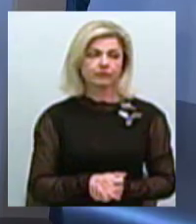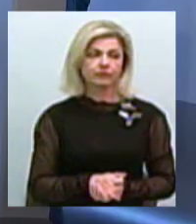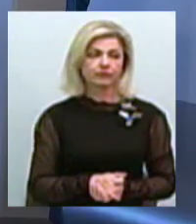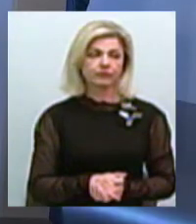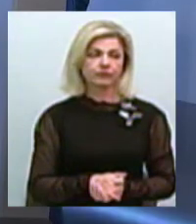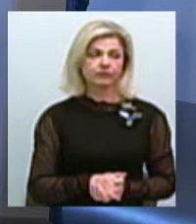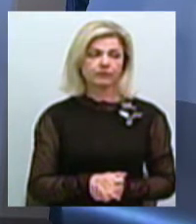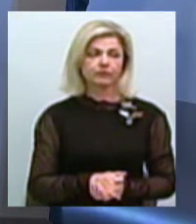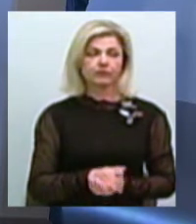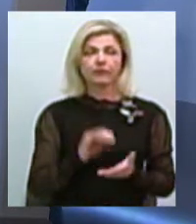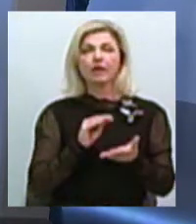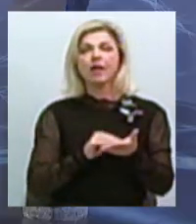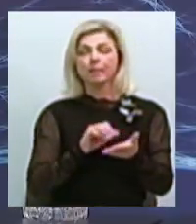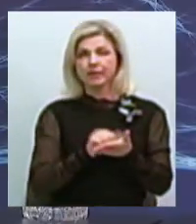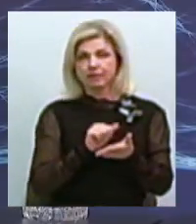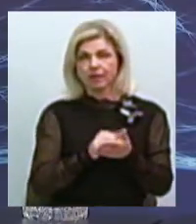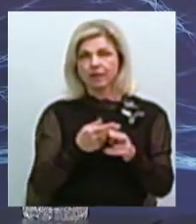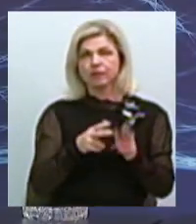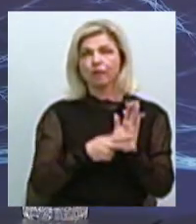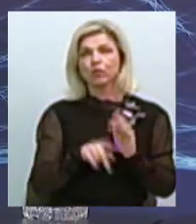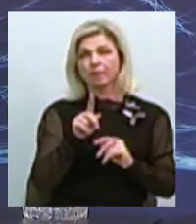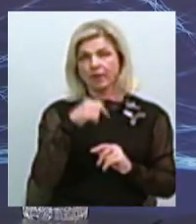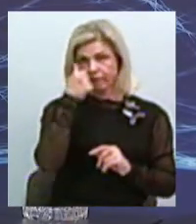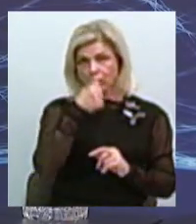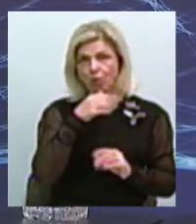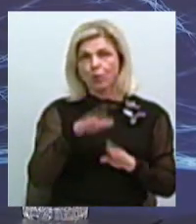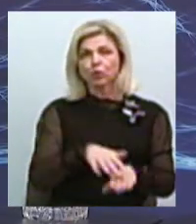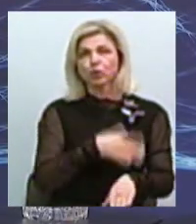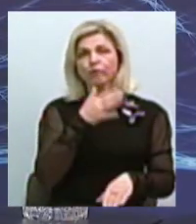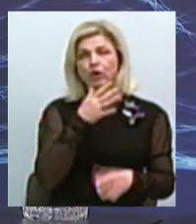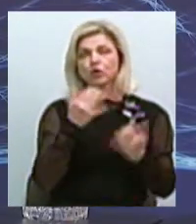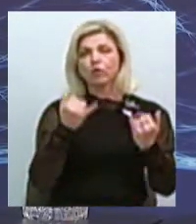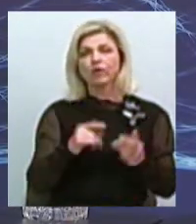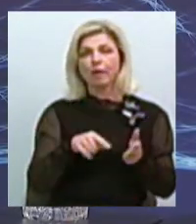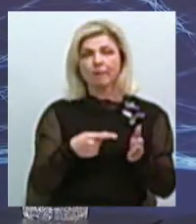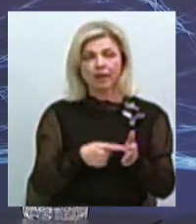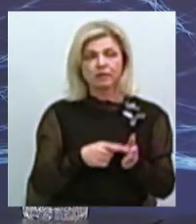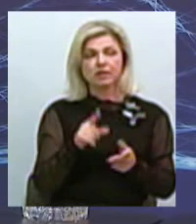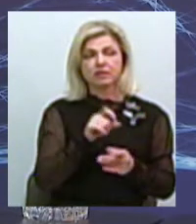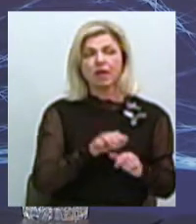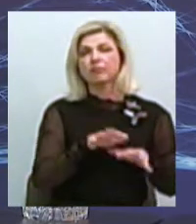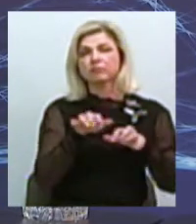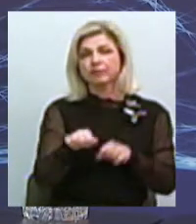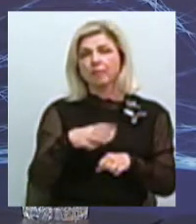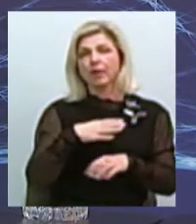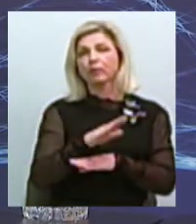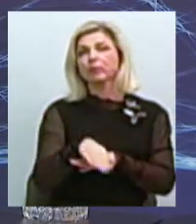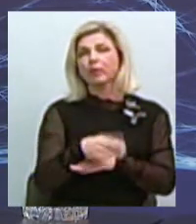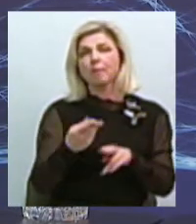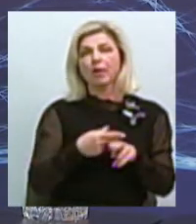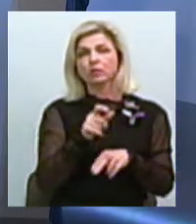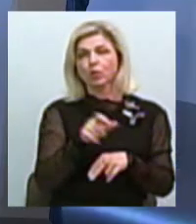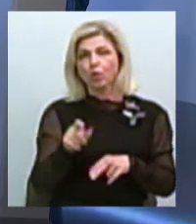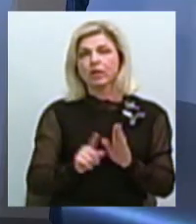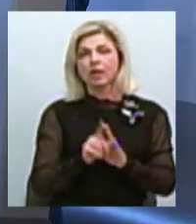видання 1971 року, 1900. Потім тривалий час території сучасного міста через набіги кочівників була безлюдною. Заселятися